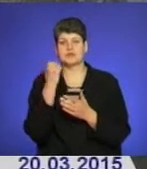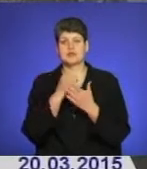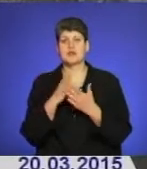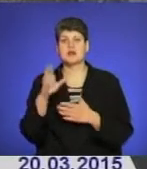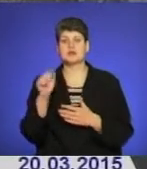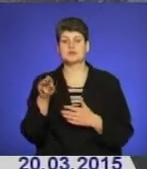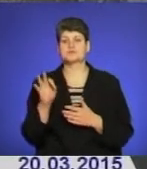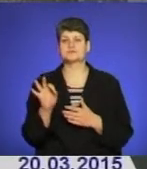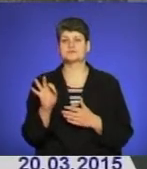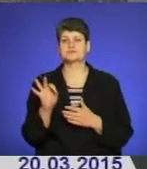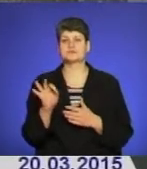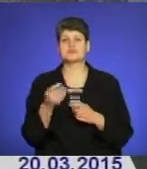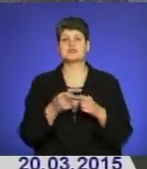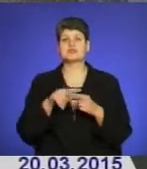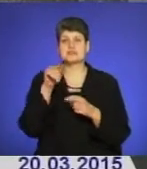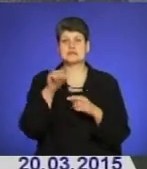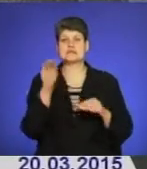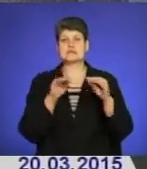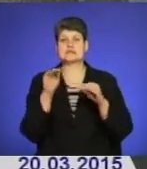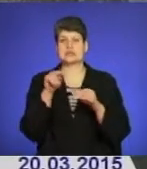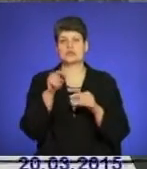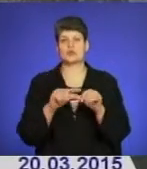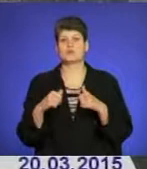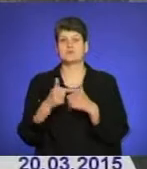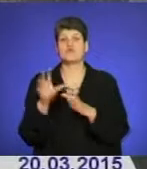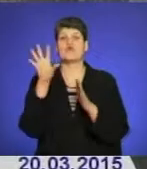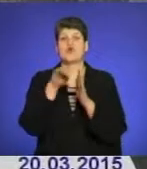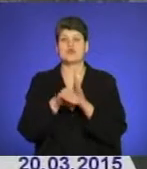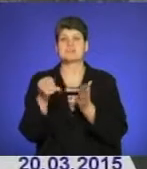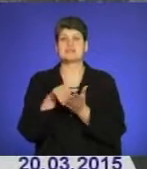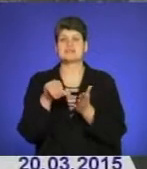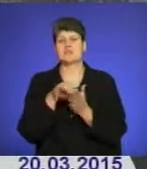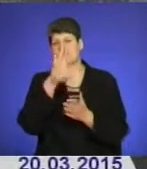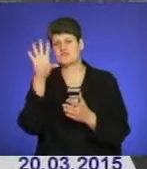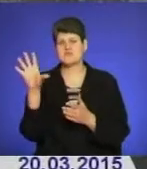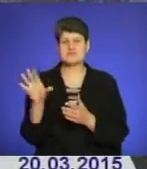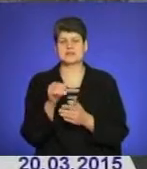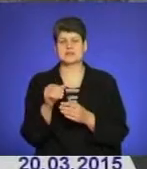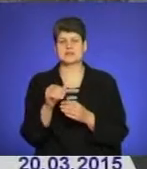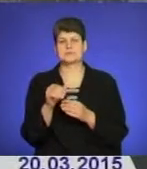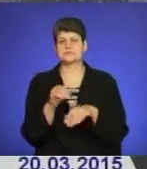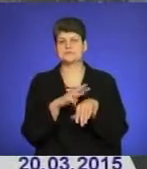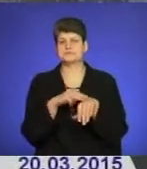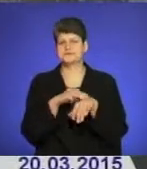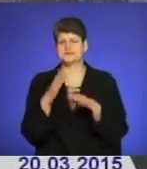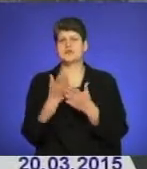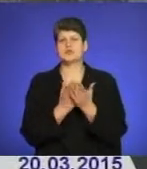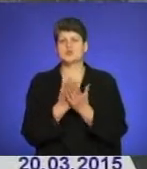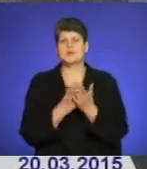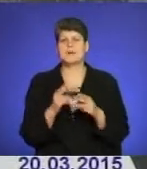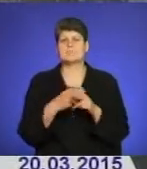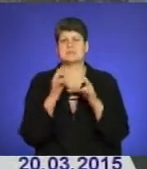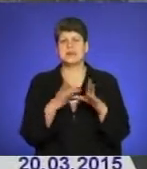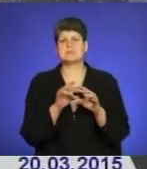операції. До складу цієї міжвідомчої комісії входять представники всіх силових відомств, тобто це і Служба безпеки,